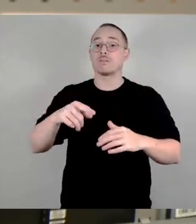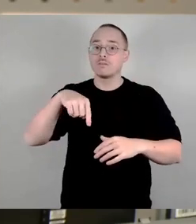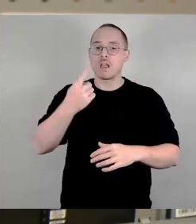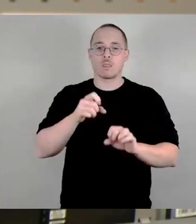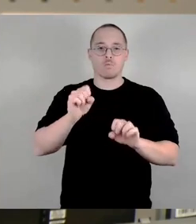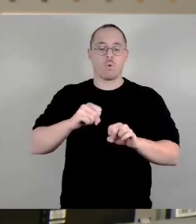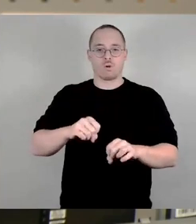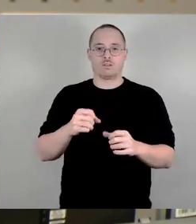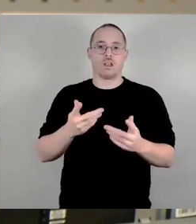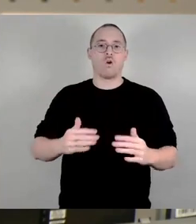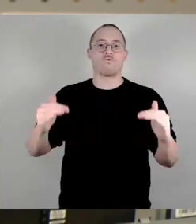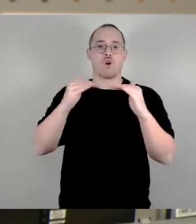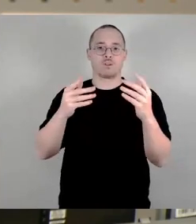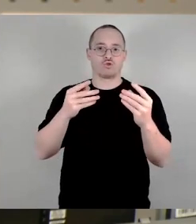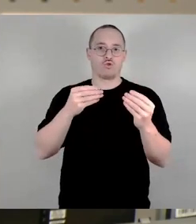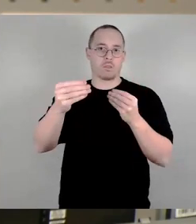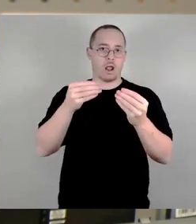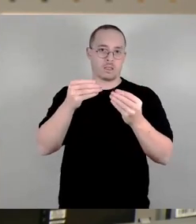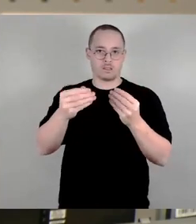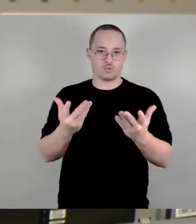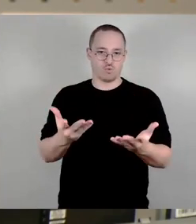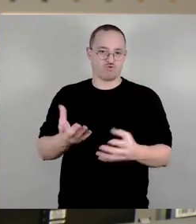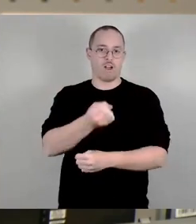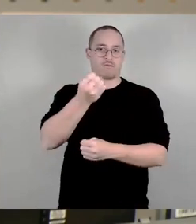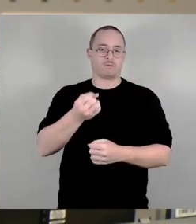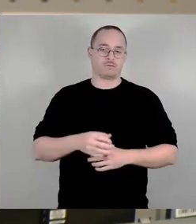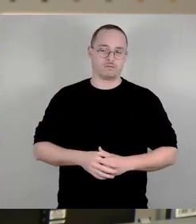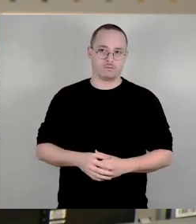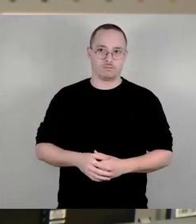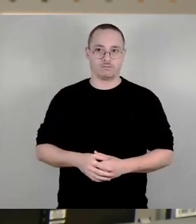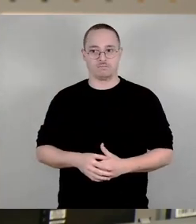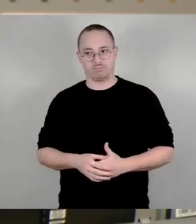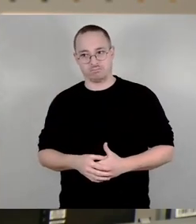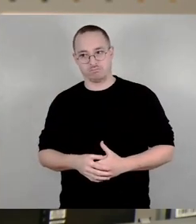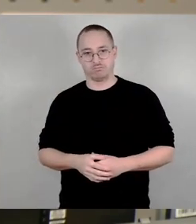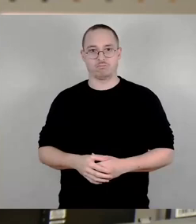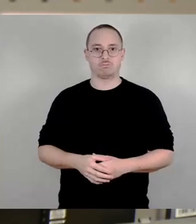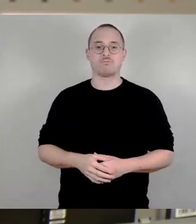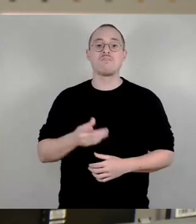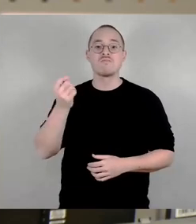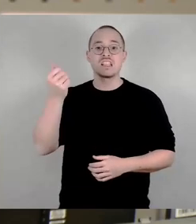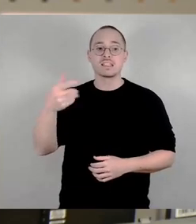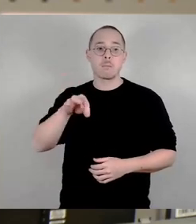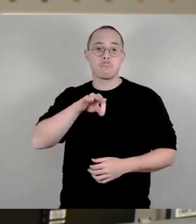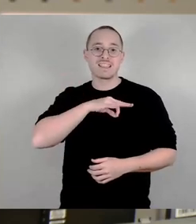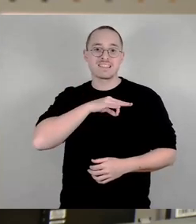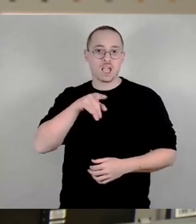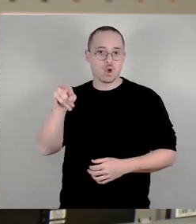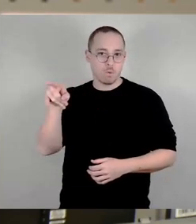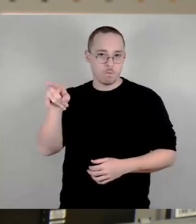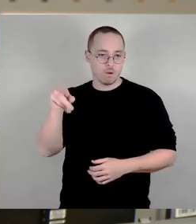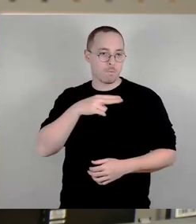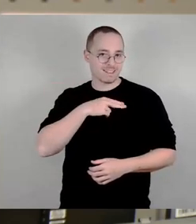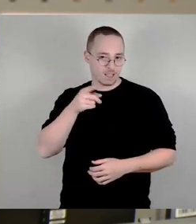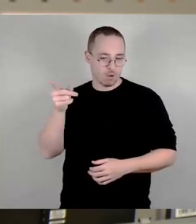hier ist eigentlich überflüssig, zumal jetzt auch schon gesagt wurde, dass sowohl Finanzministerium als auch Finanzverwaltung gesagt haben, sie legen